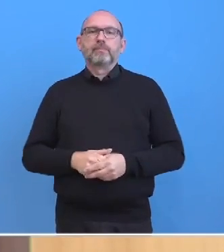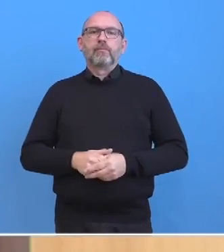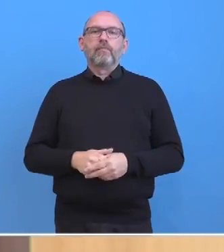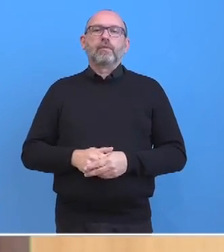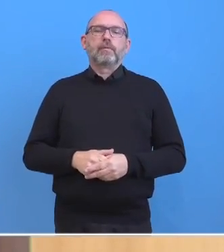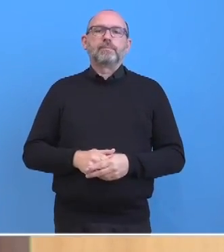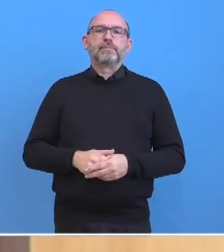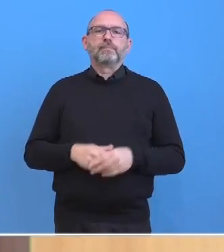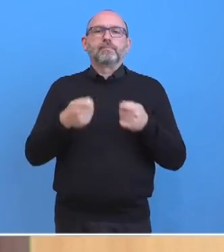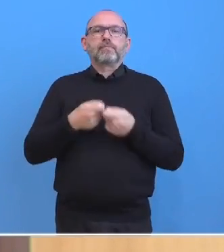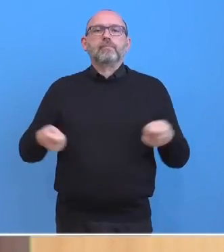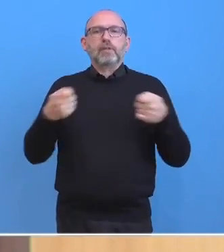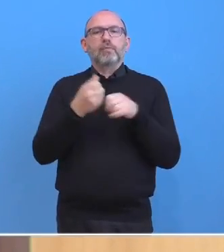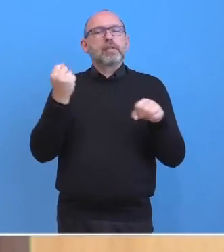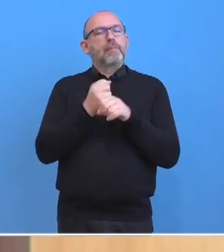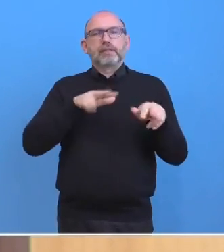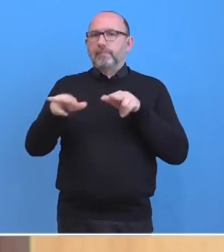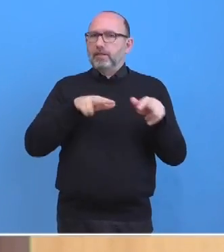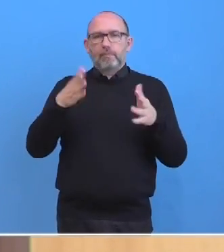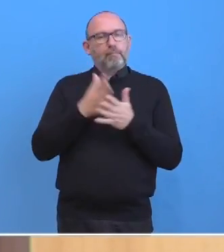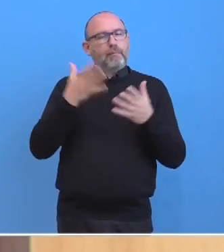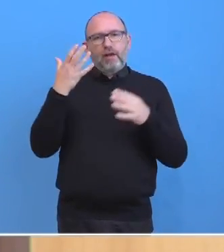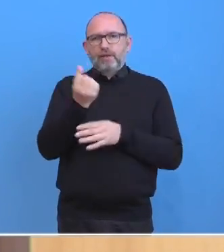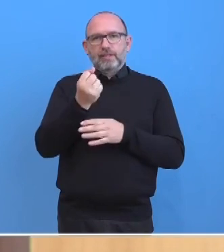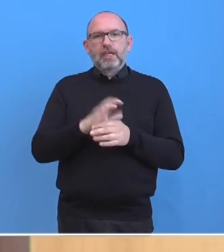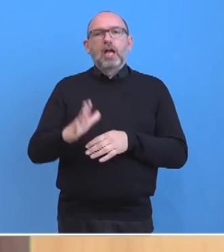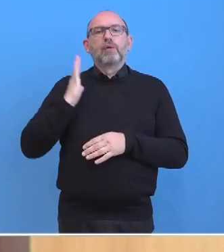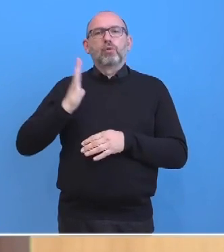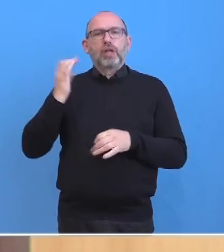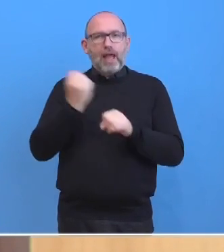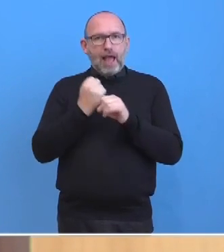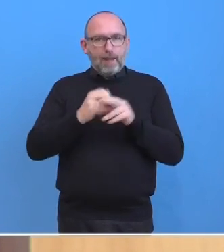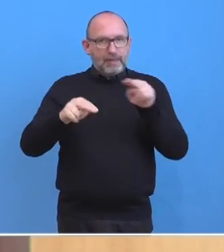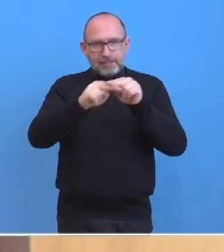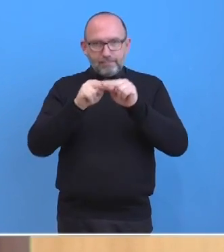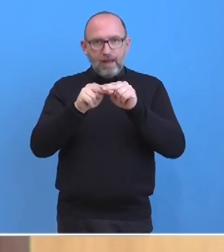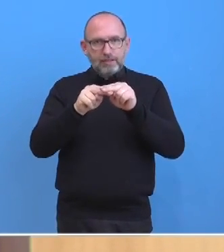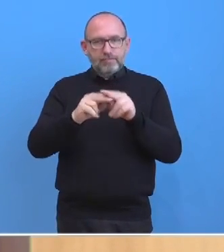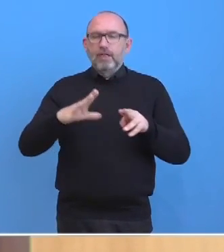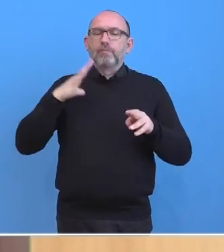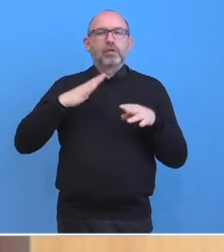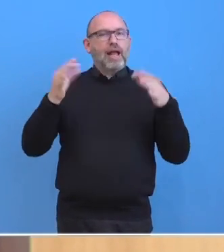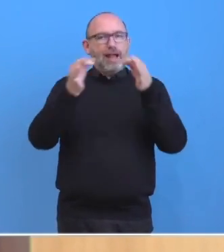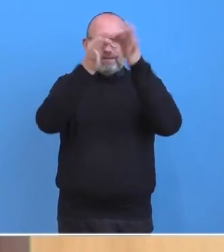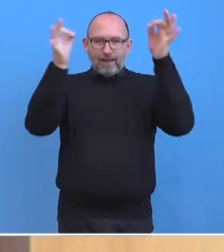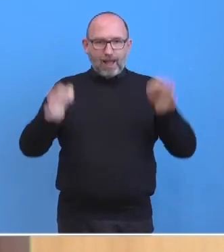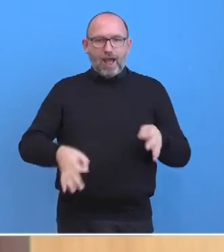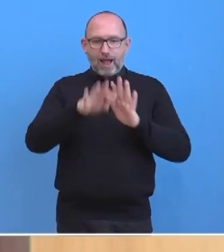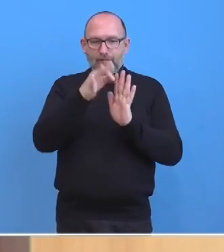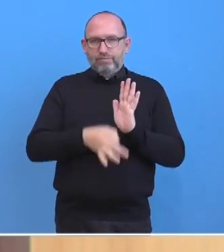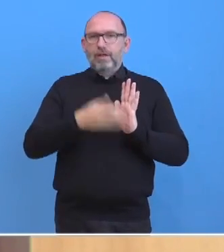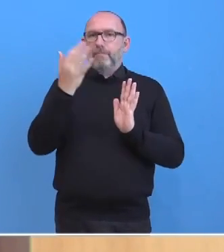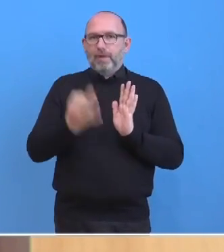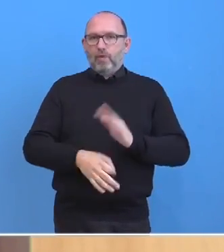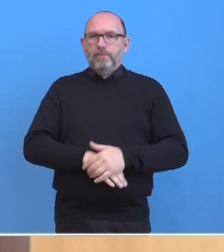Das Bundesarbeitsministerium bleibt der Auffassung, dass ein moderner Arbeitsmarkt einen modernen Ordnungsrahmen braucht, mobile Arbeit zu